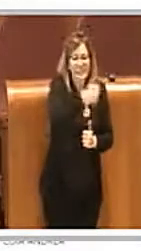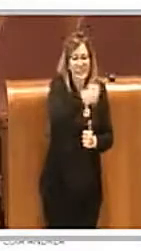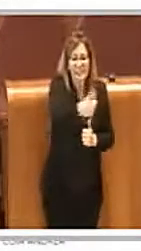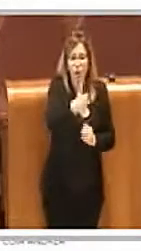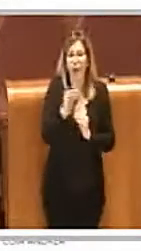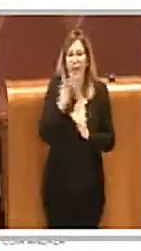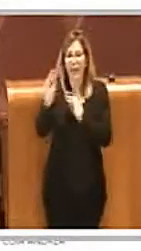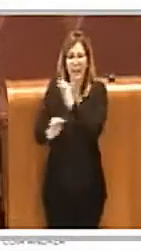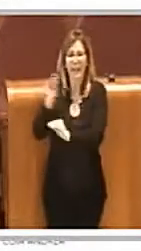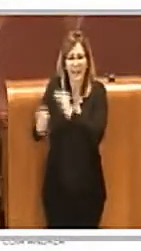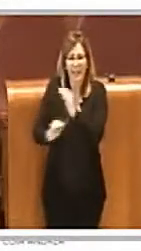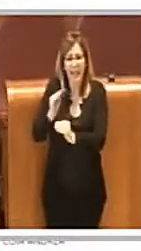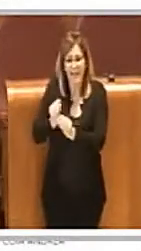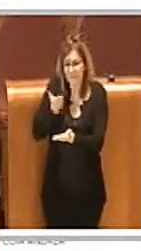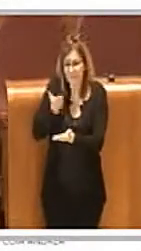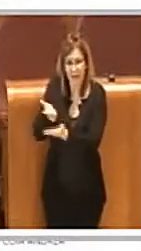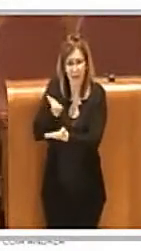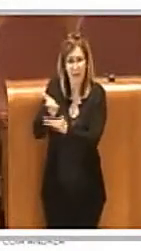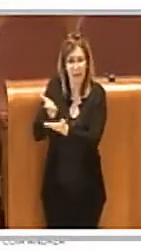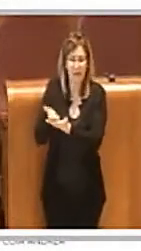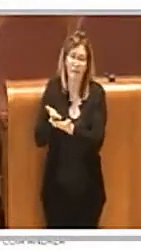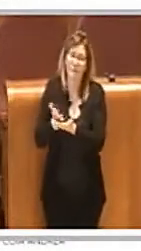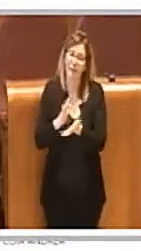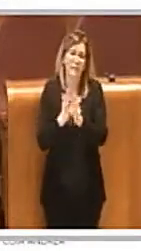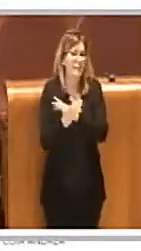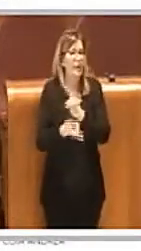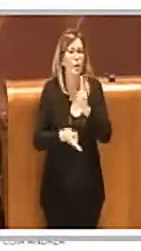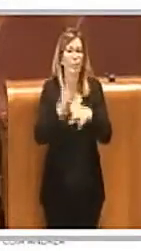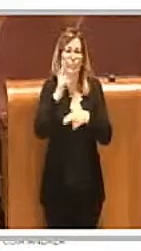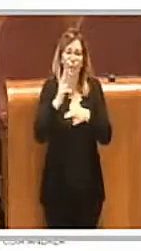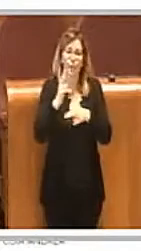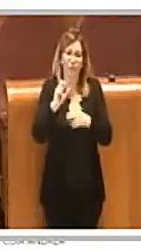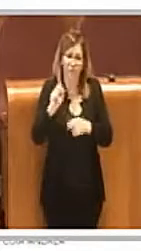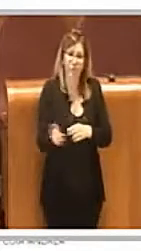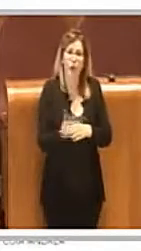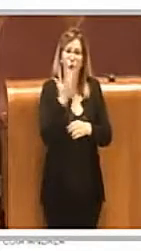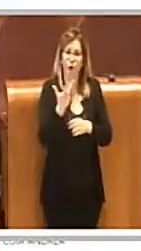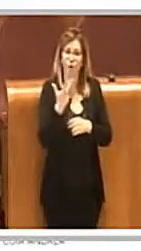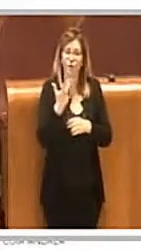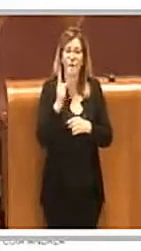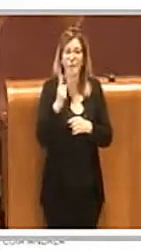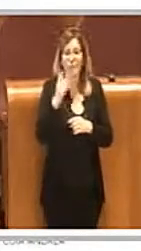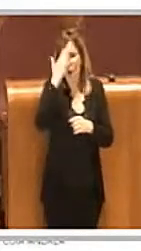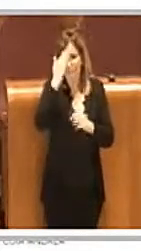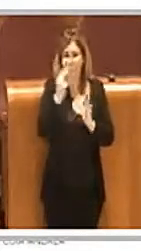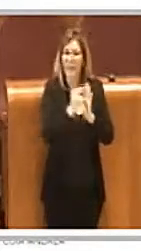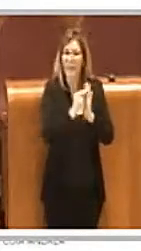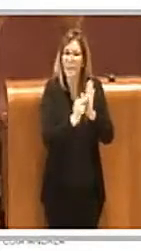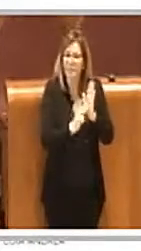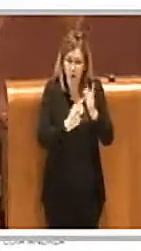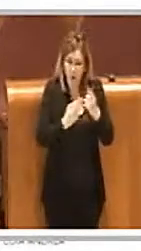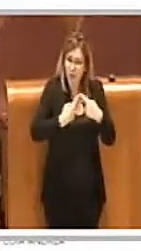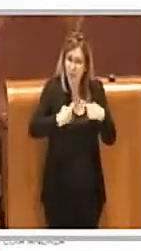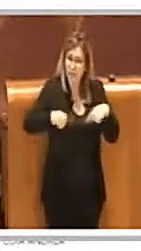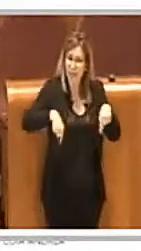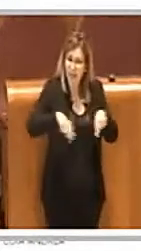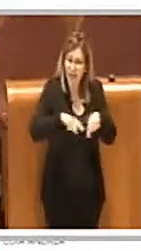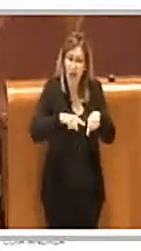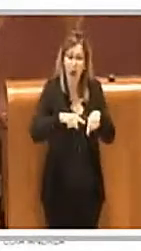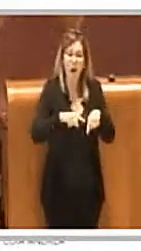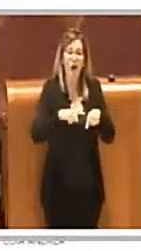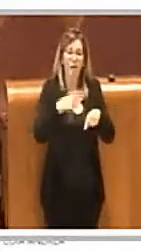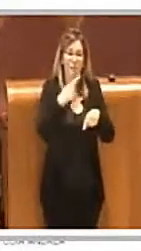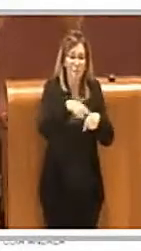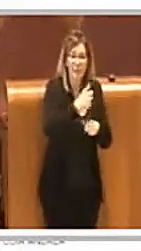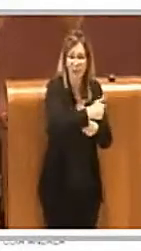operatori, ma sburocratizzare questi passaggi tramite una memoria di giunta che consenta a questi operatori di